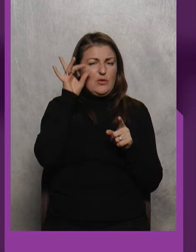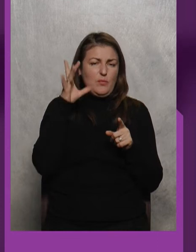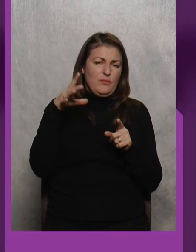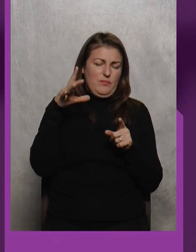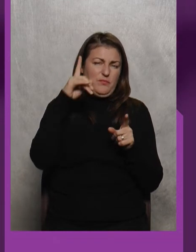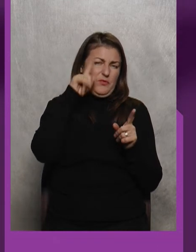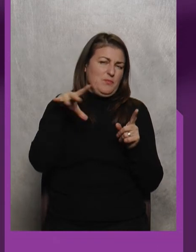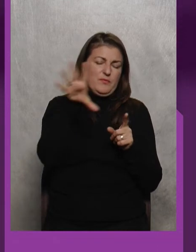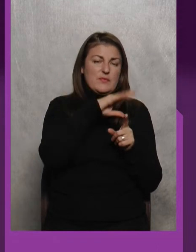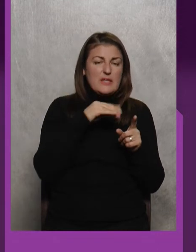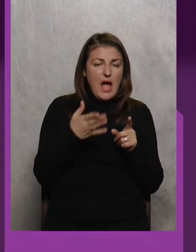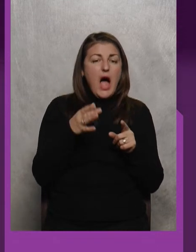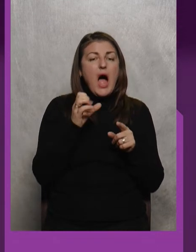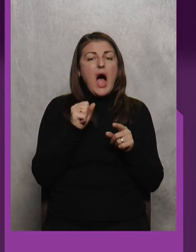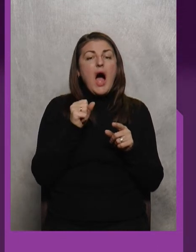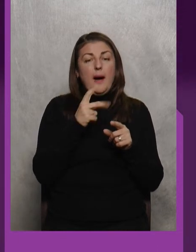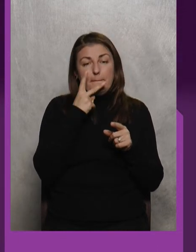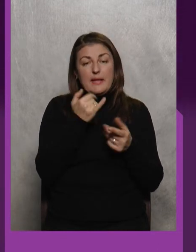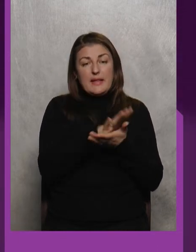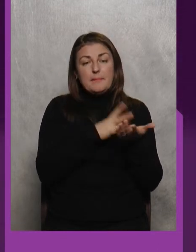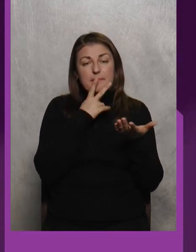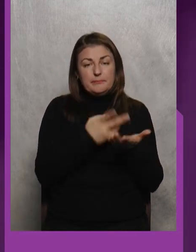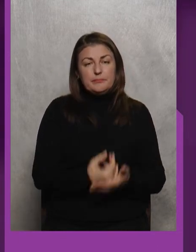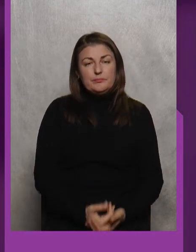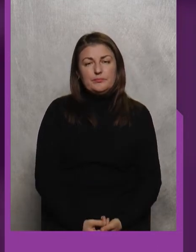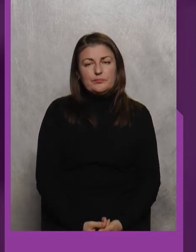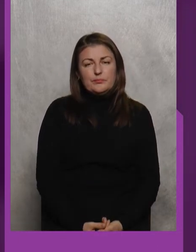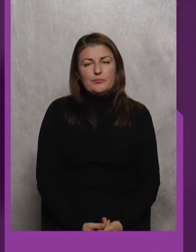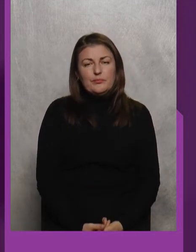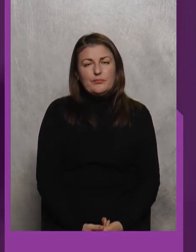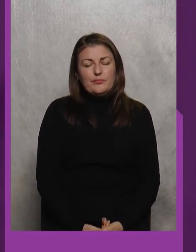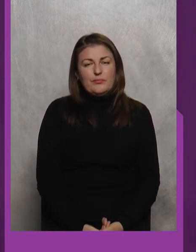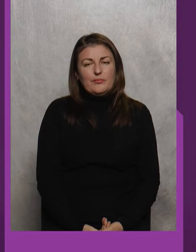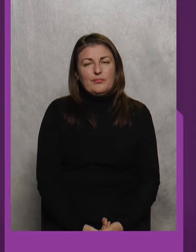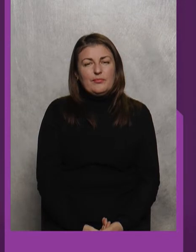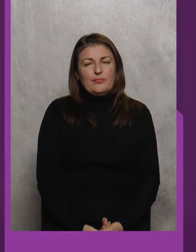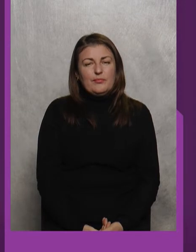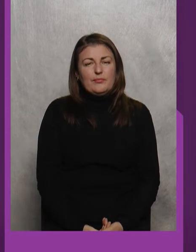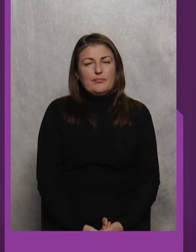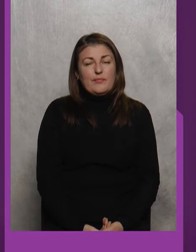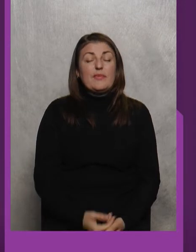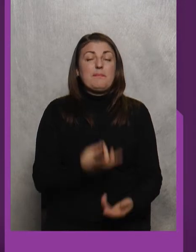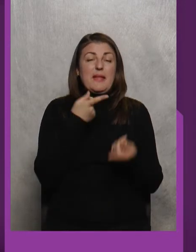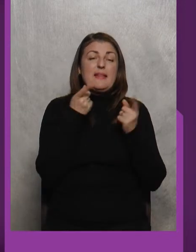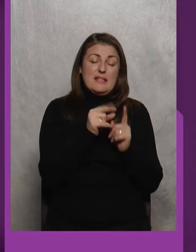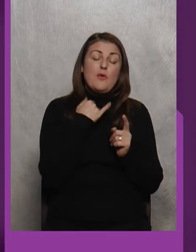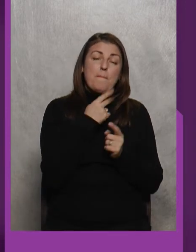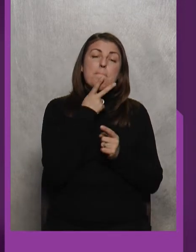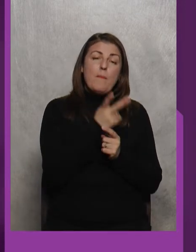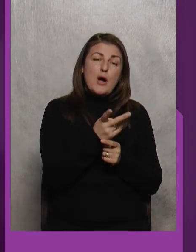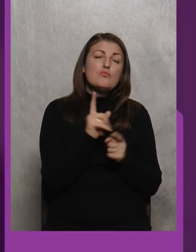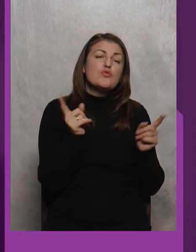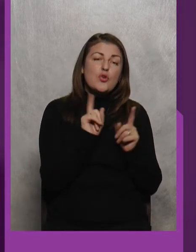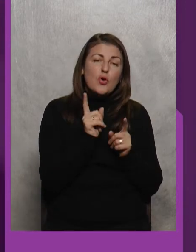А от до речі А далі посмотрим Далі подивимося Дійсно побачимо,